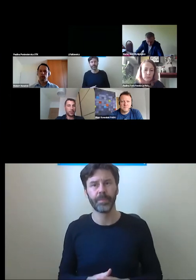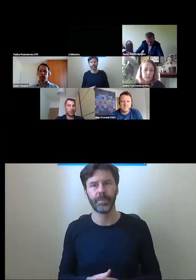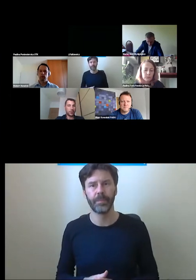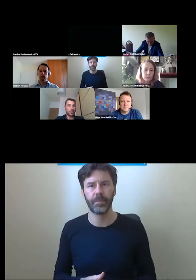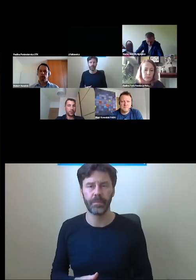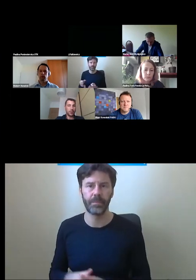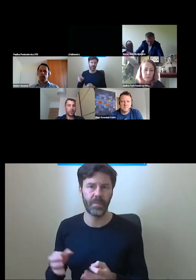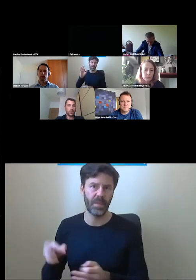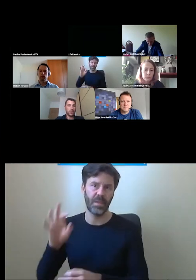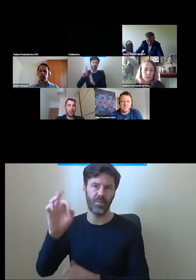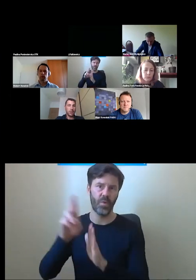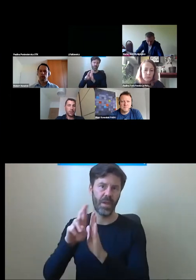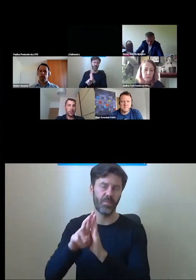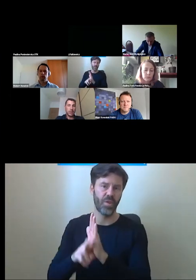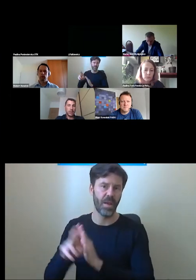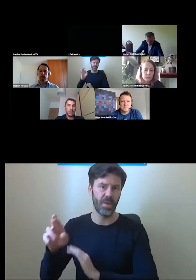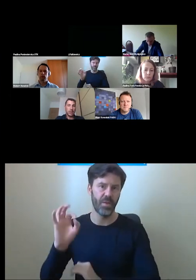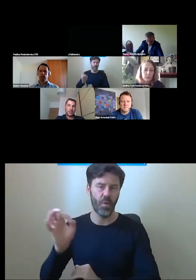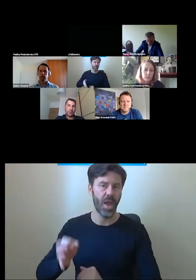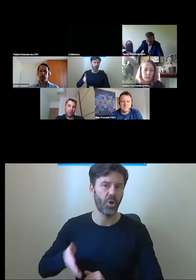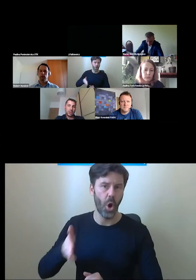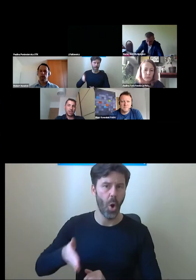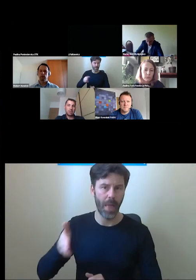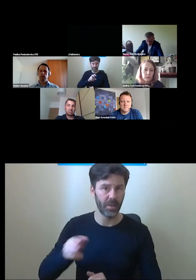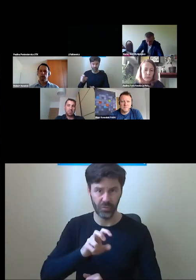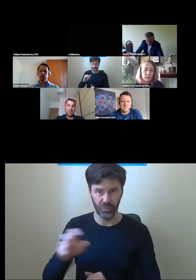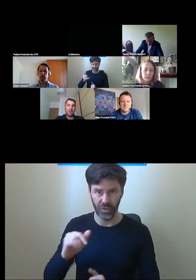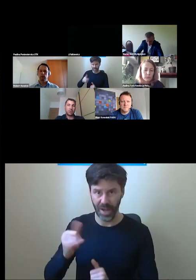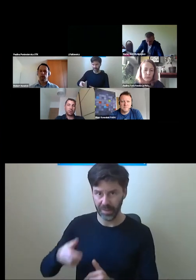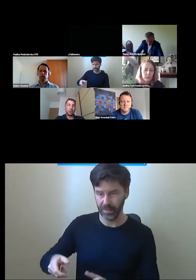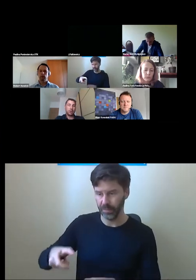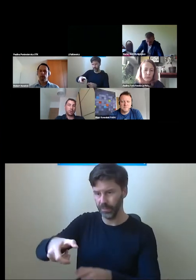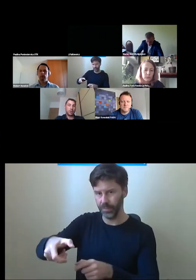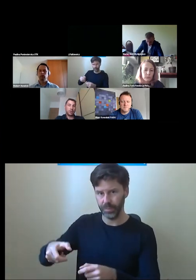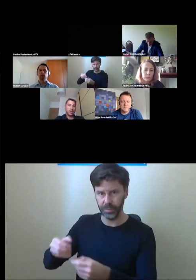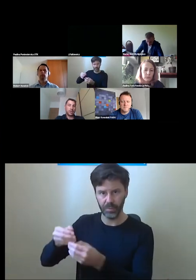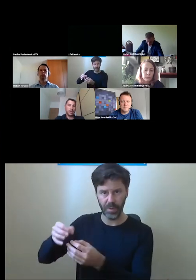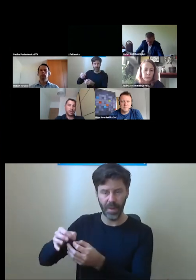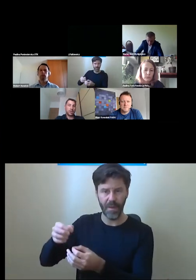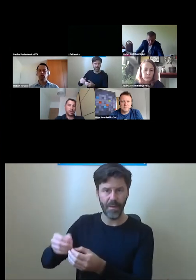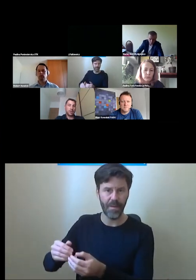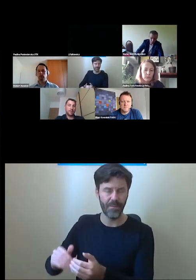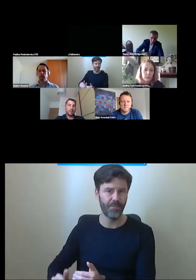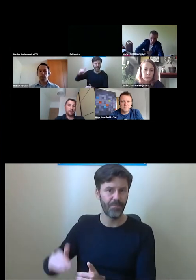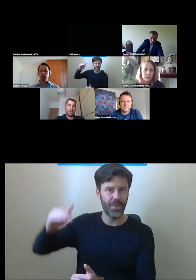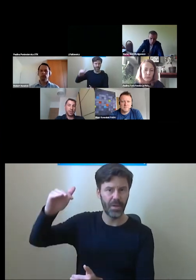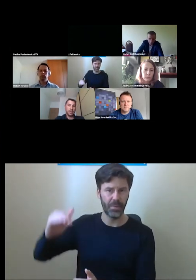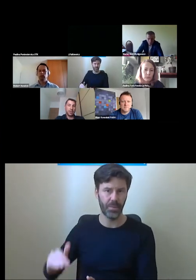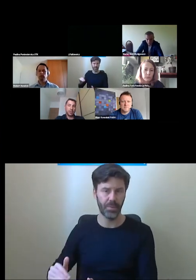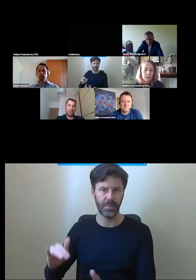dotyczące wysokości poręczy. W związku z tym można uznać, że wręcz utrudniło to poruszanie się dla części